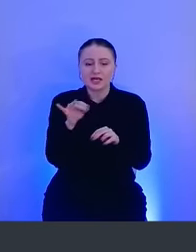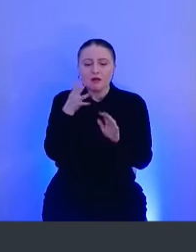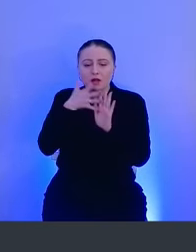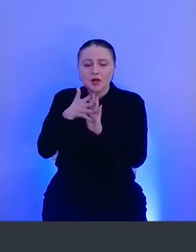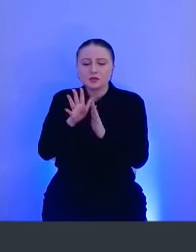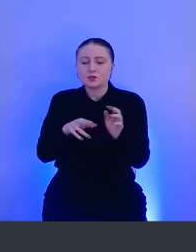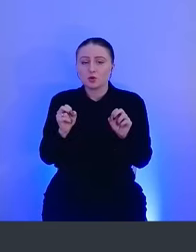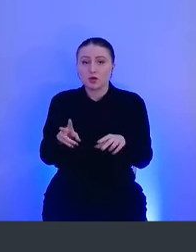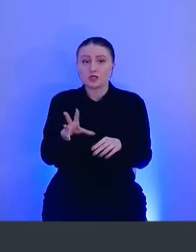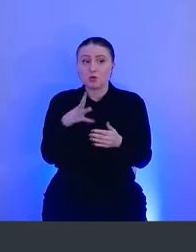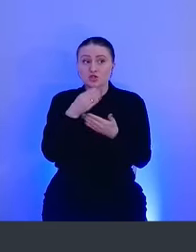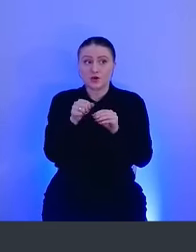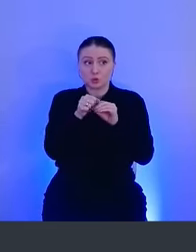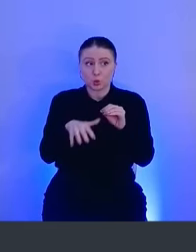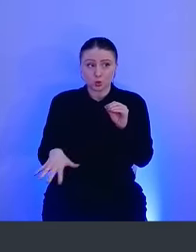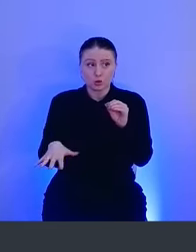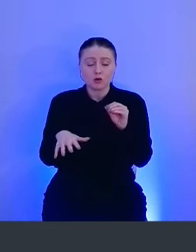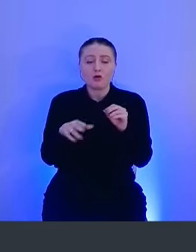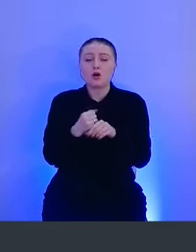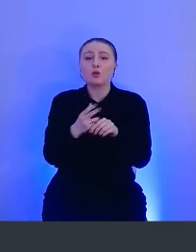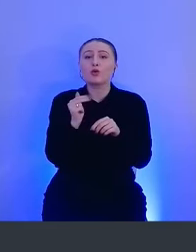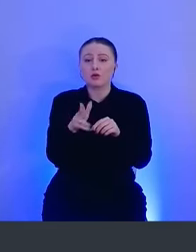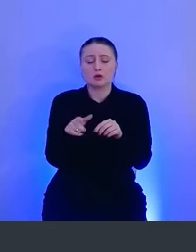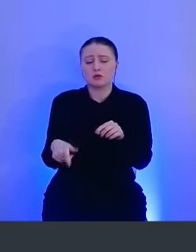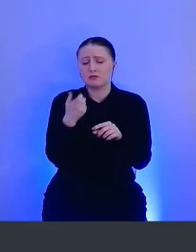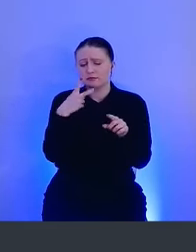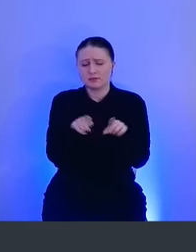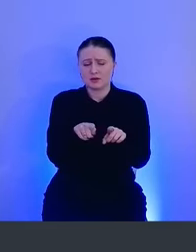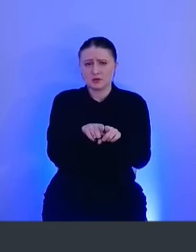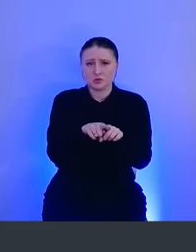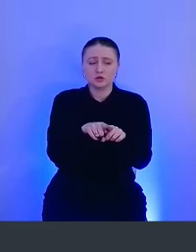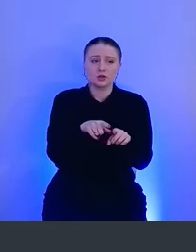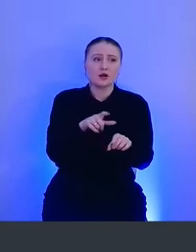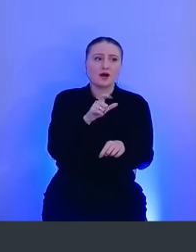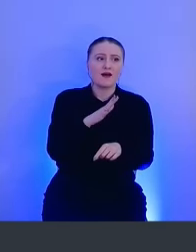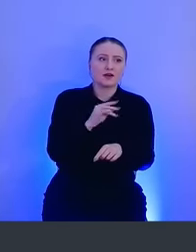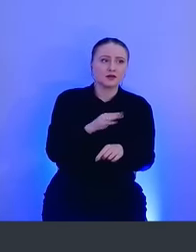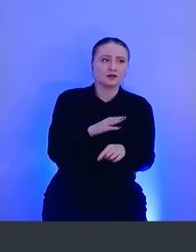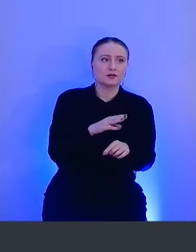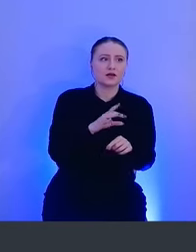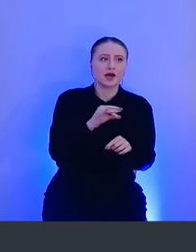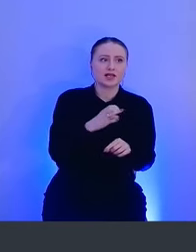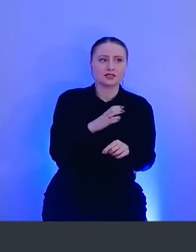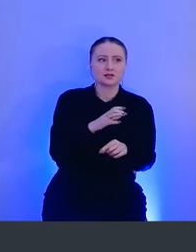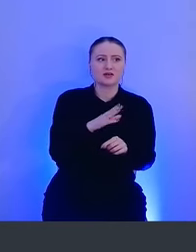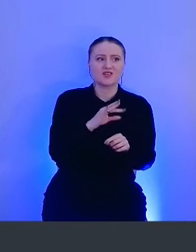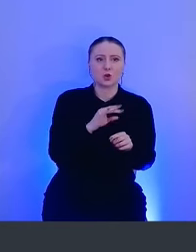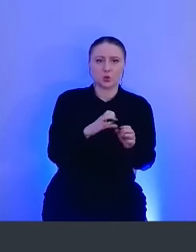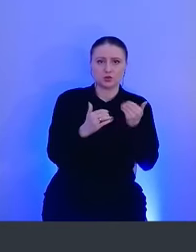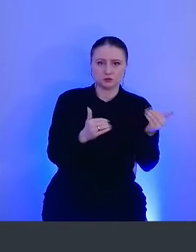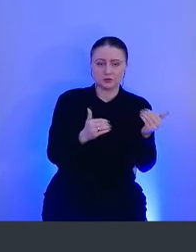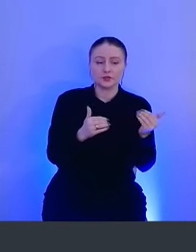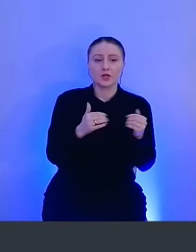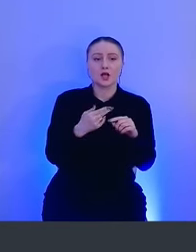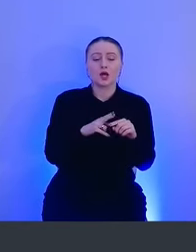своей структуре, как он работает, он очень похож на event tracing for Windows, то есть реализована